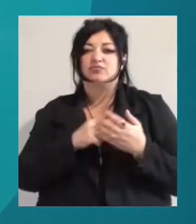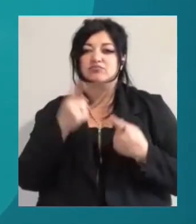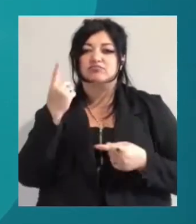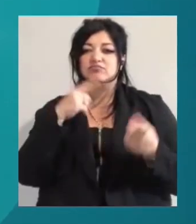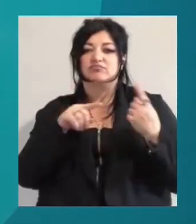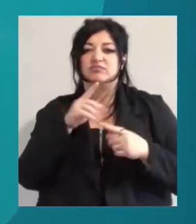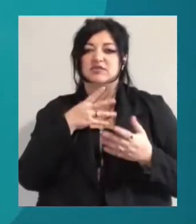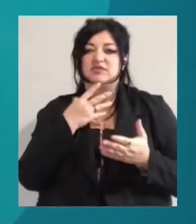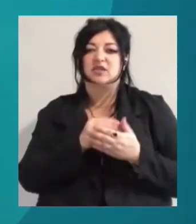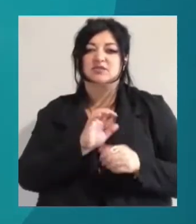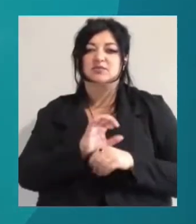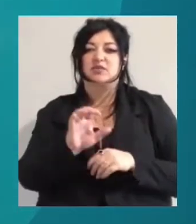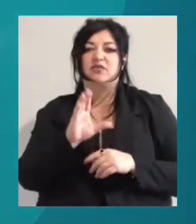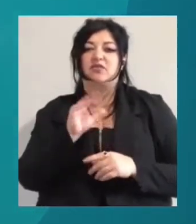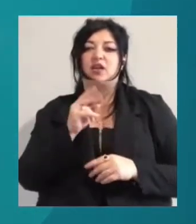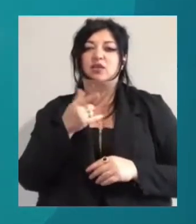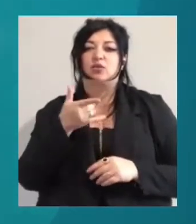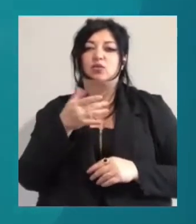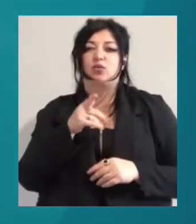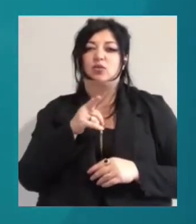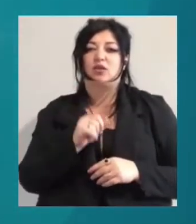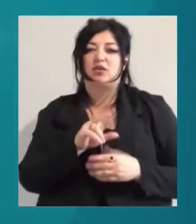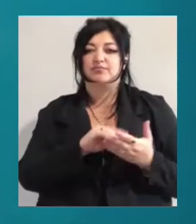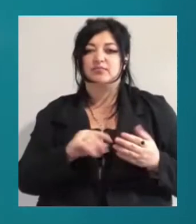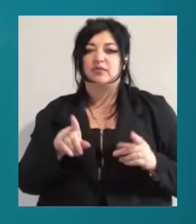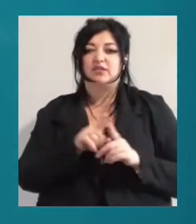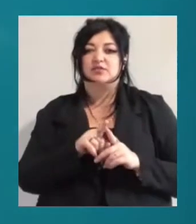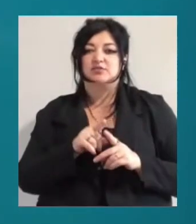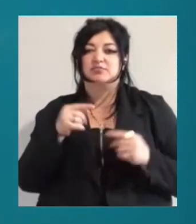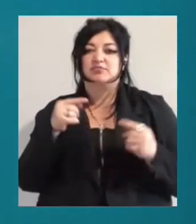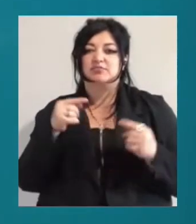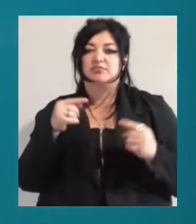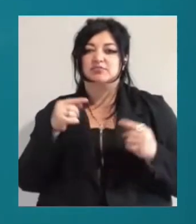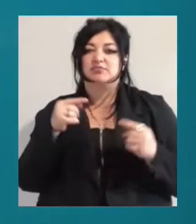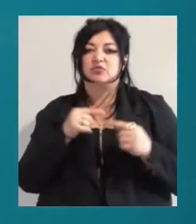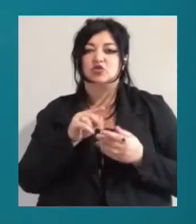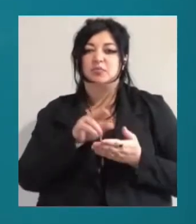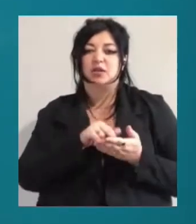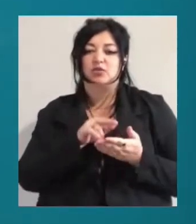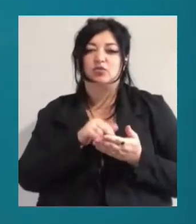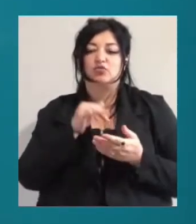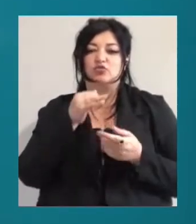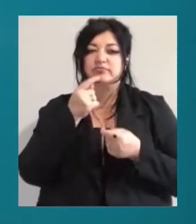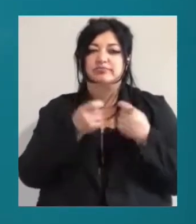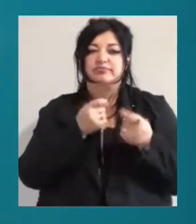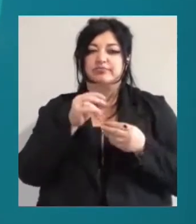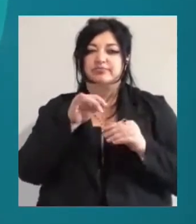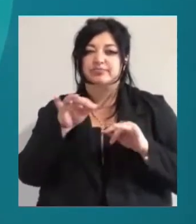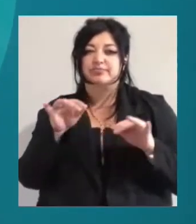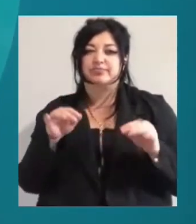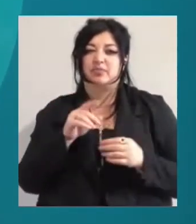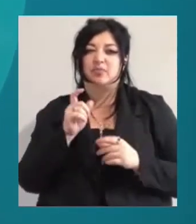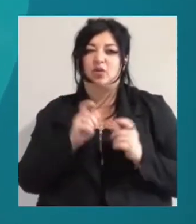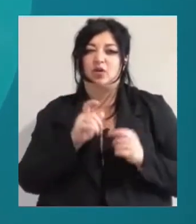робіт Ван Гога. Для цього використовують подріблені шматочки пластмасових кришок, пакетів, упаковик з-під молока та мийчих засобів.